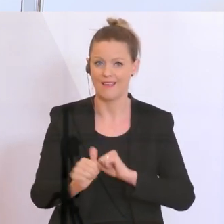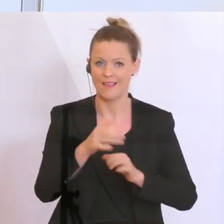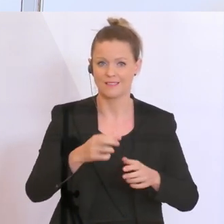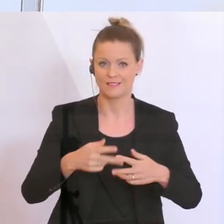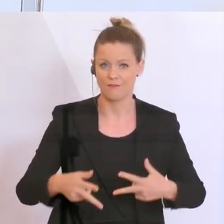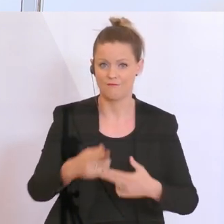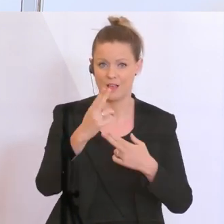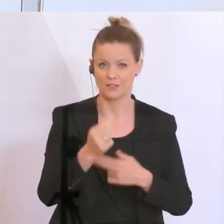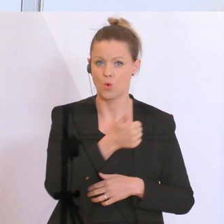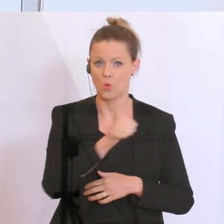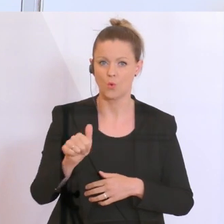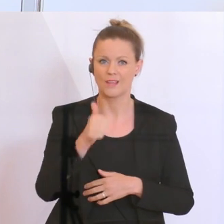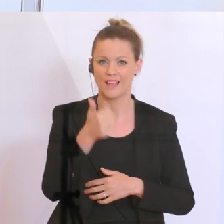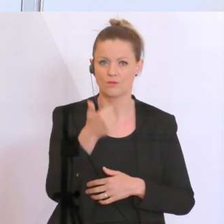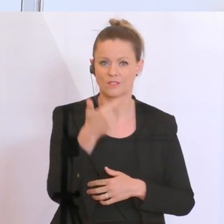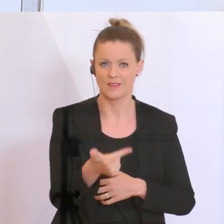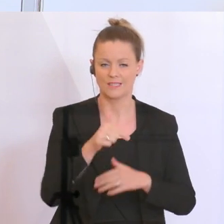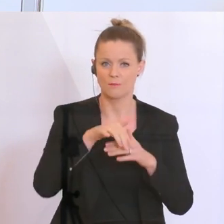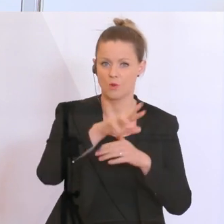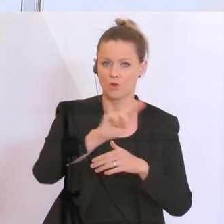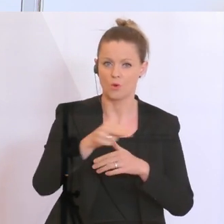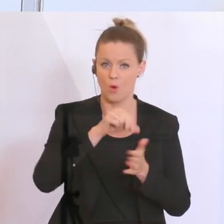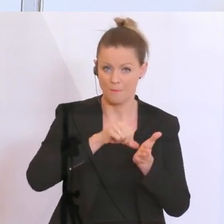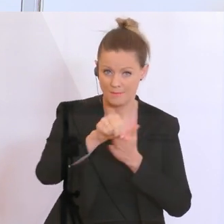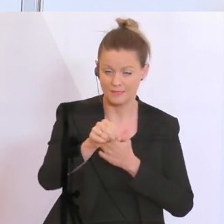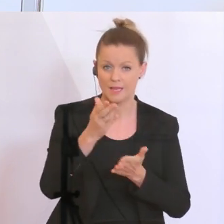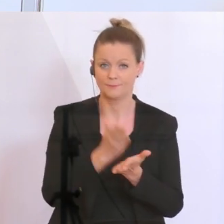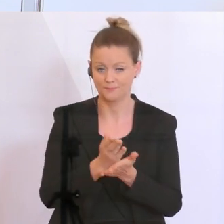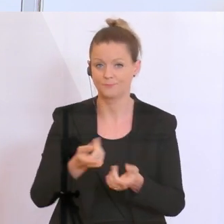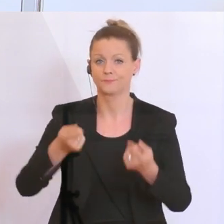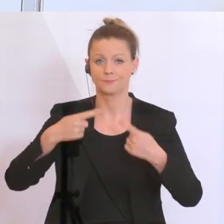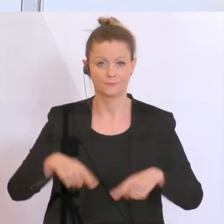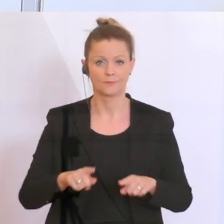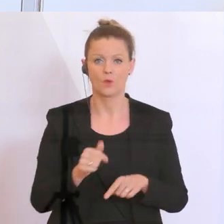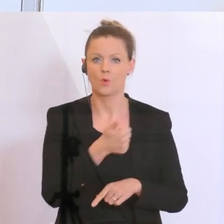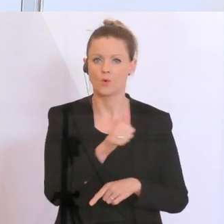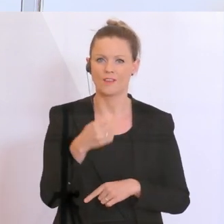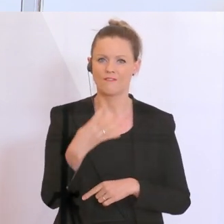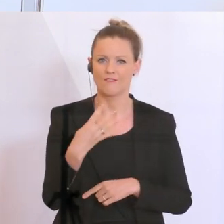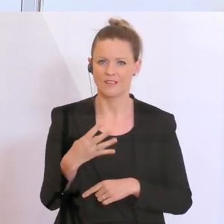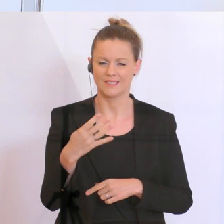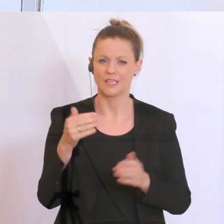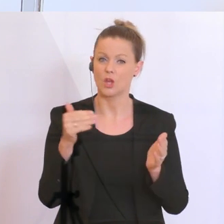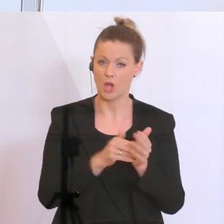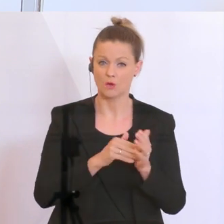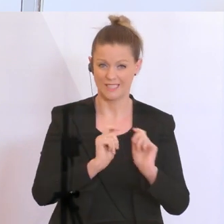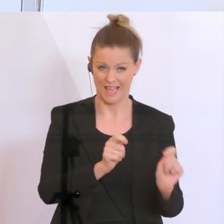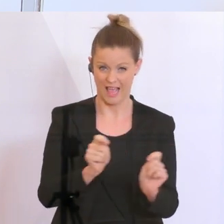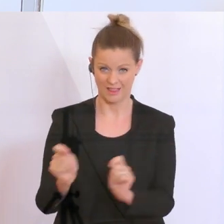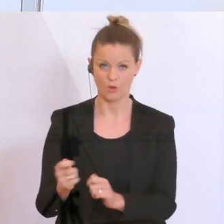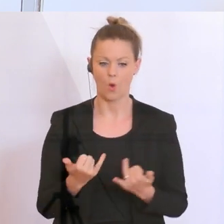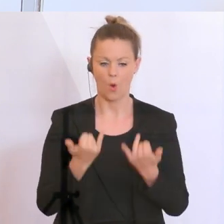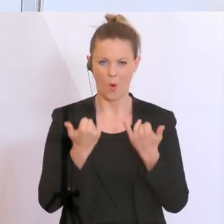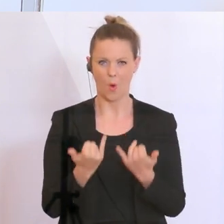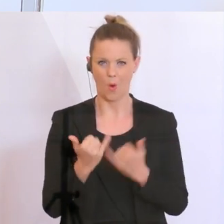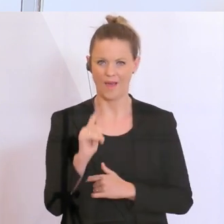121 Millionen Euro in Hilfen ausbezahlt worden bei 144.000 Anträgen und heute startet ja